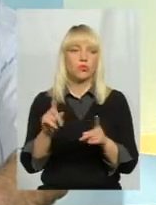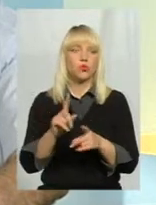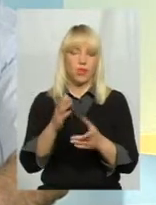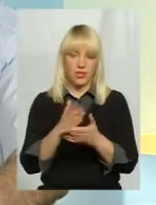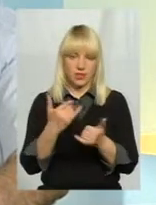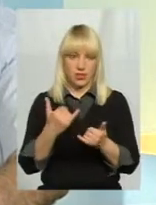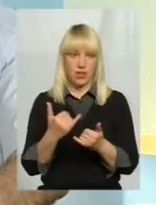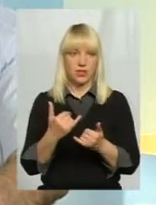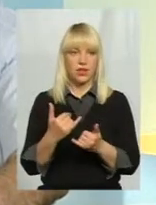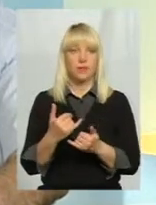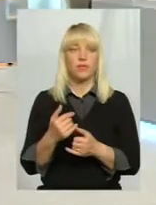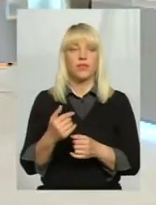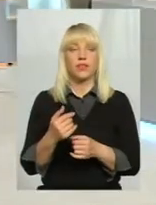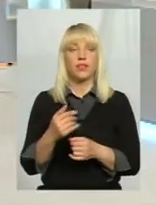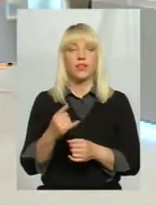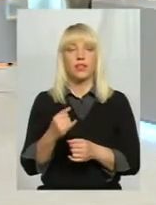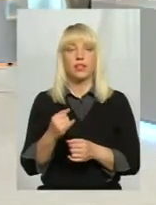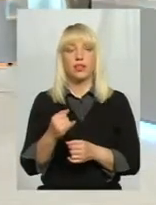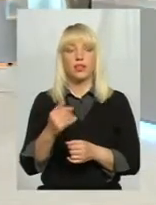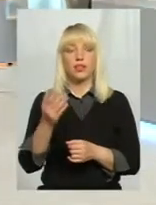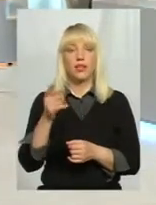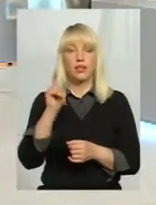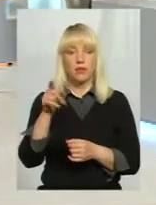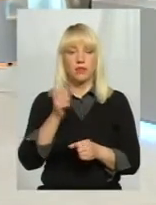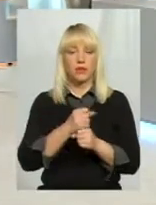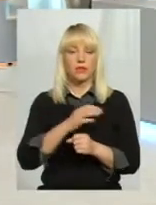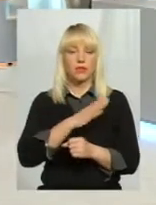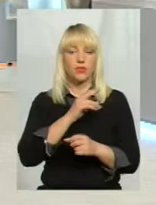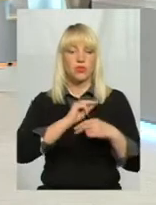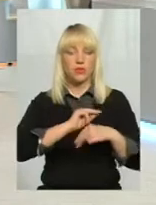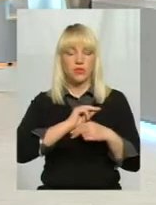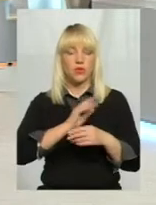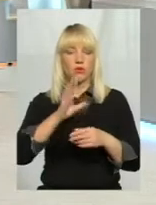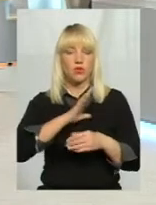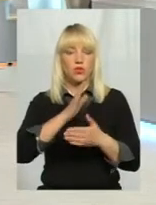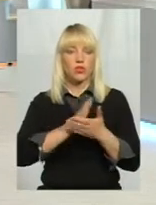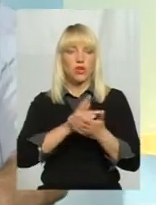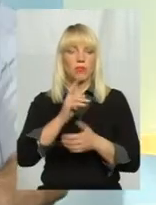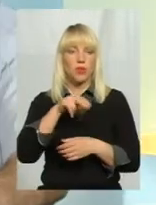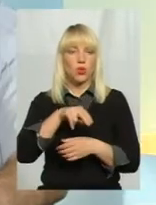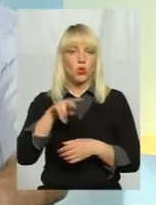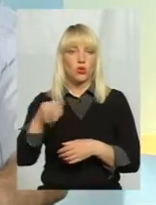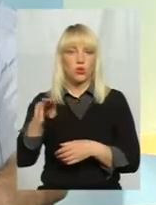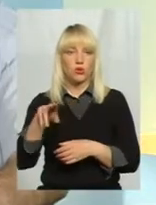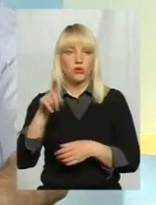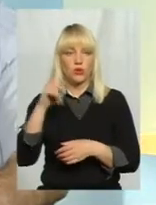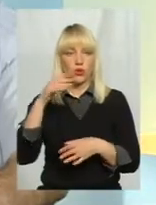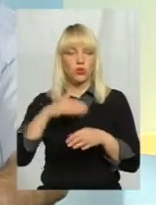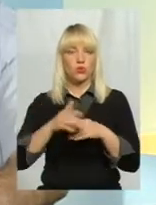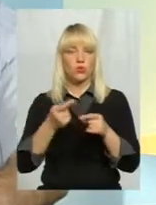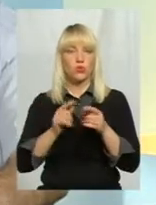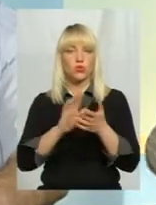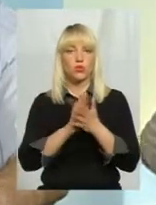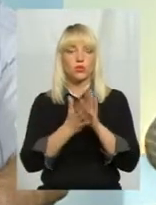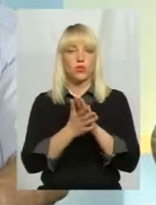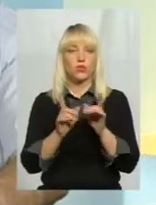Ми раніше, і там працює теж бивший працівник екологічних служб Петро Дзюклюк, він теж розуміє цю ситуацію,